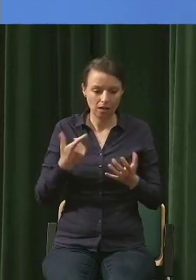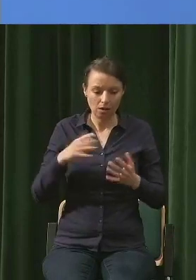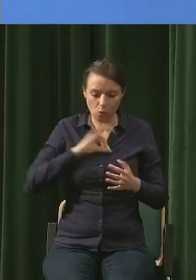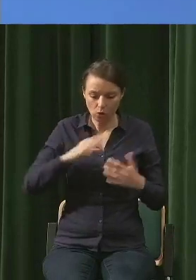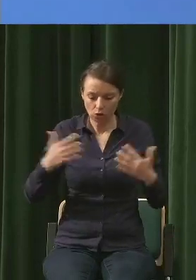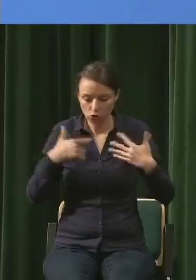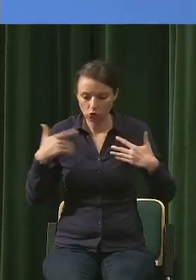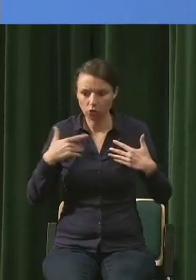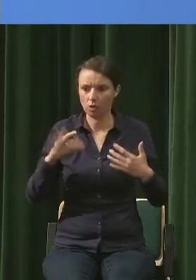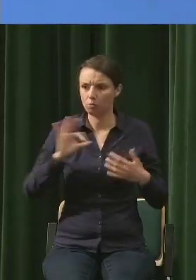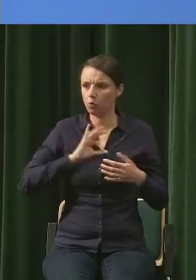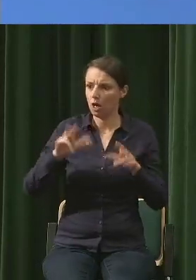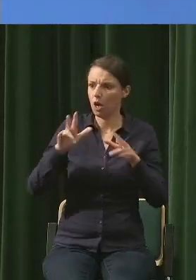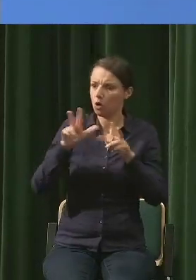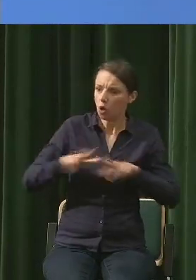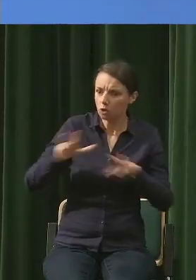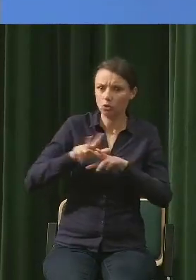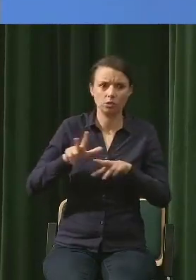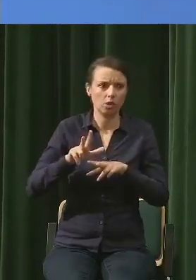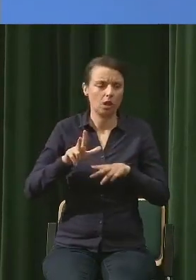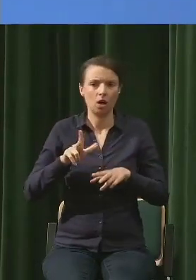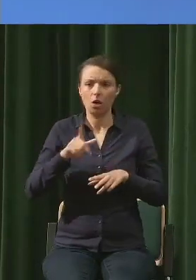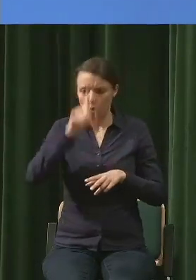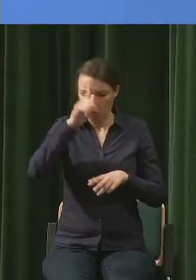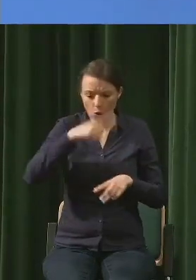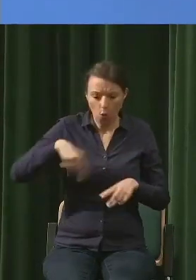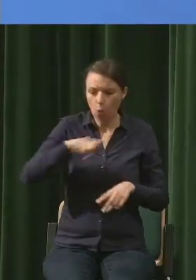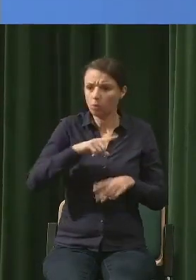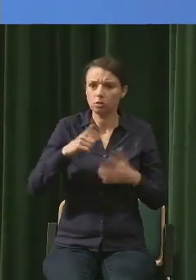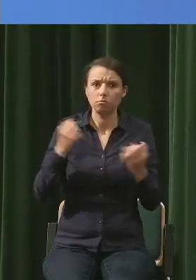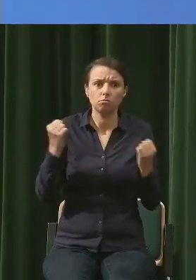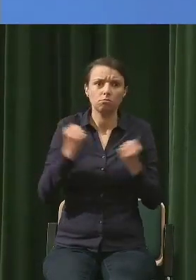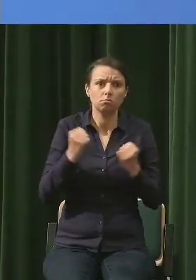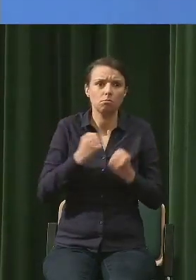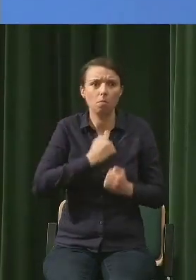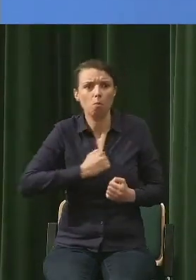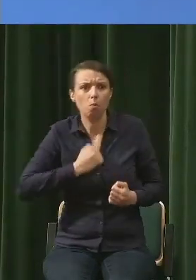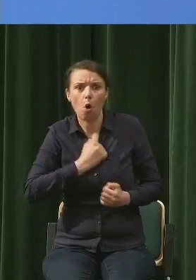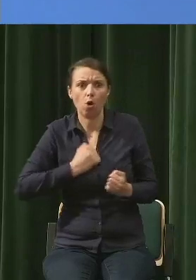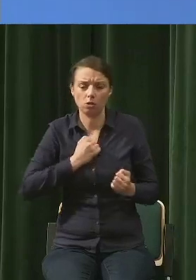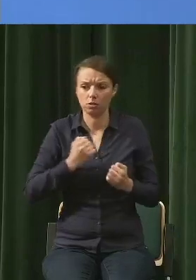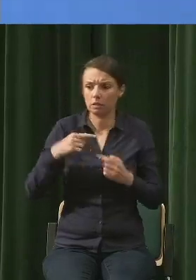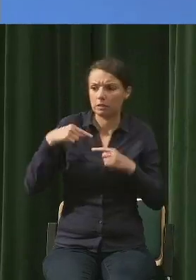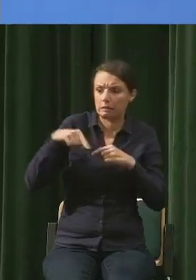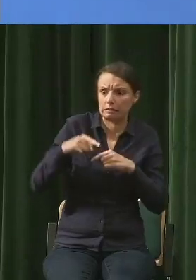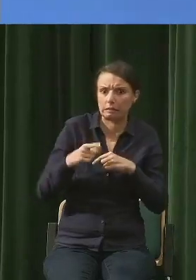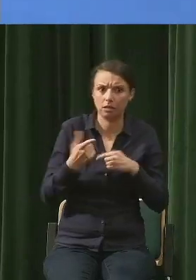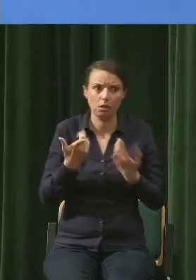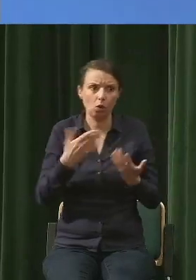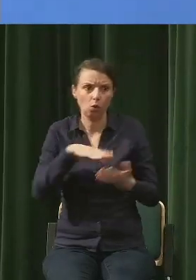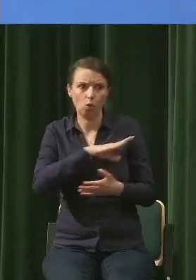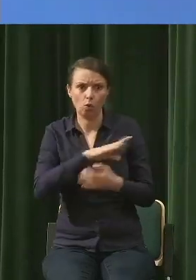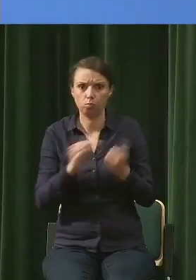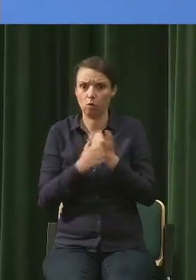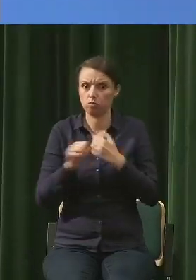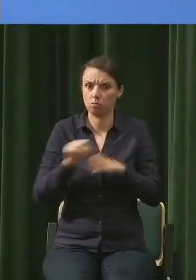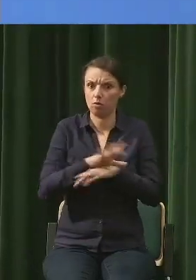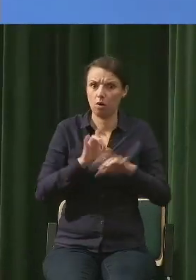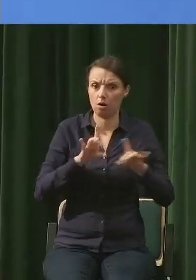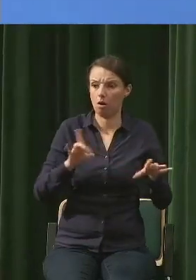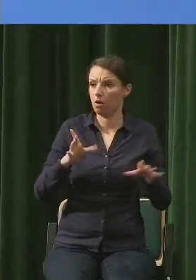zaraz mogą umrzeć przez wirusa, jakby nagle ich sprawczość jest niebywale wysoka.